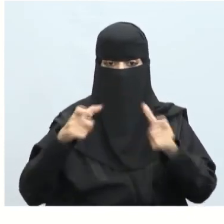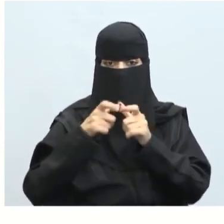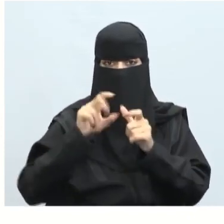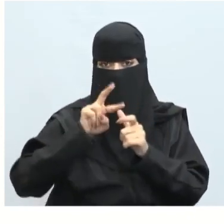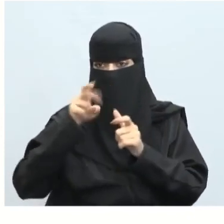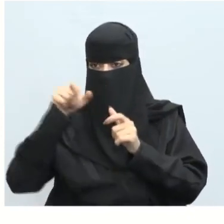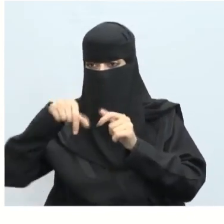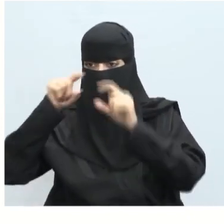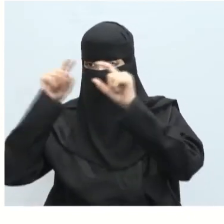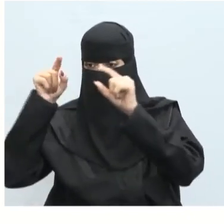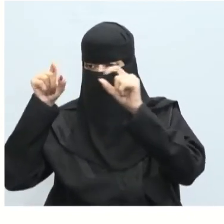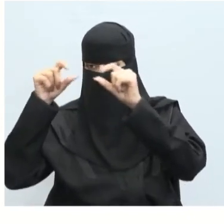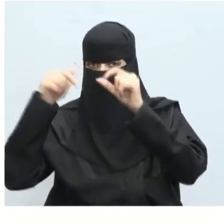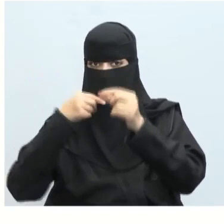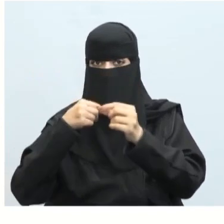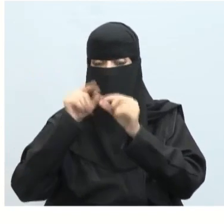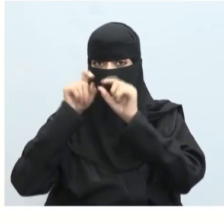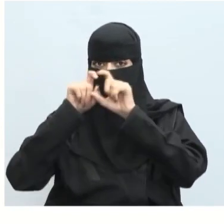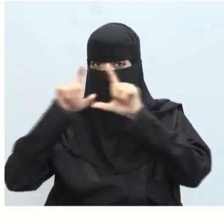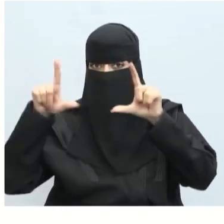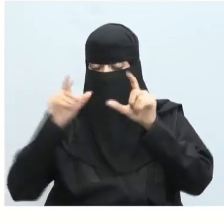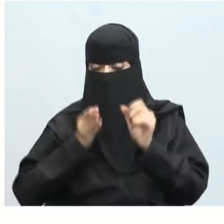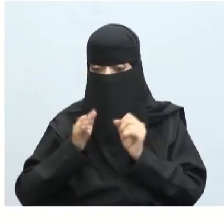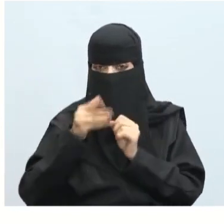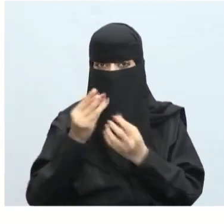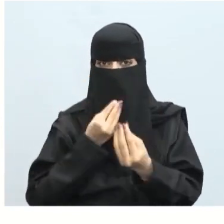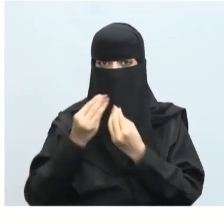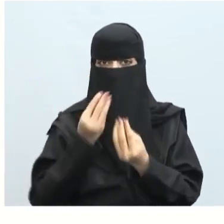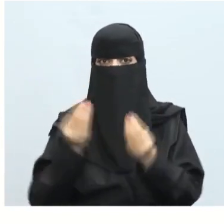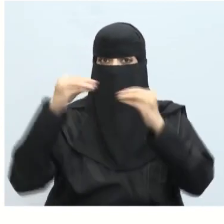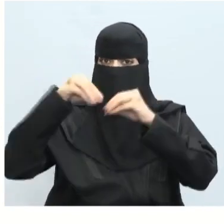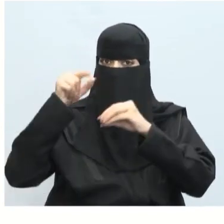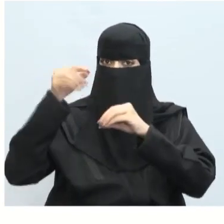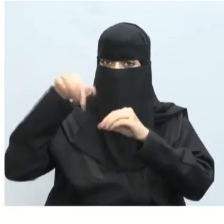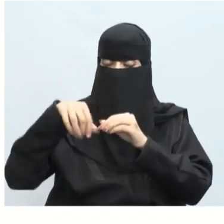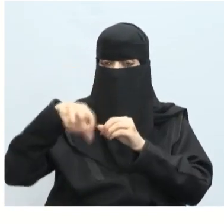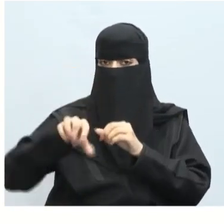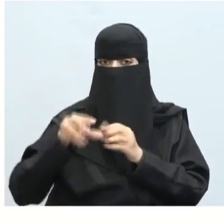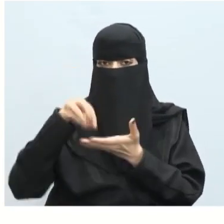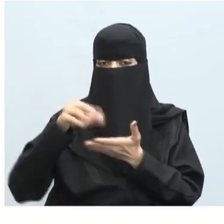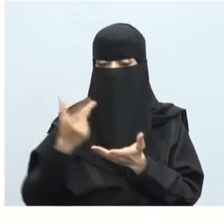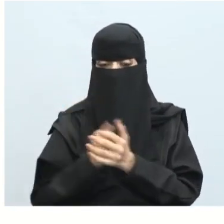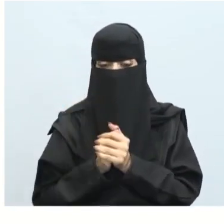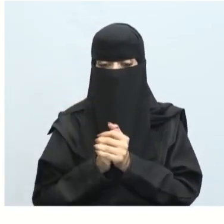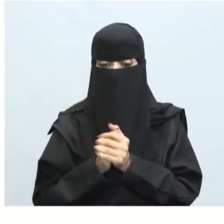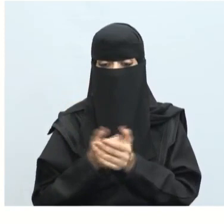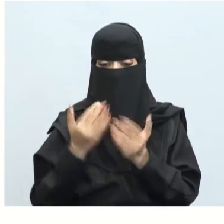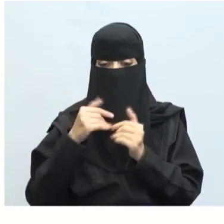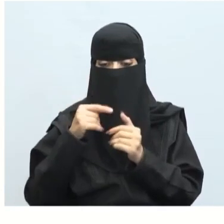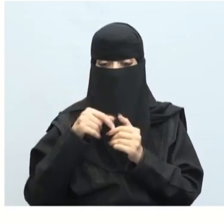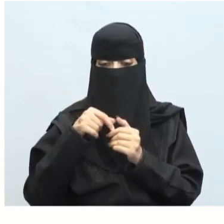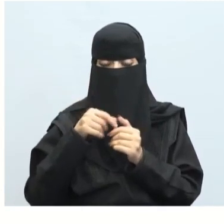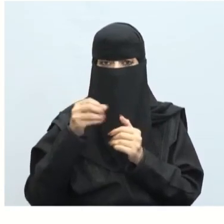للزر الذي سيعرض الخريطة التفاعلية ثم ستضيف المكون مكون الترتيب الأفقي